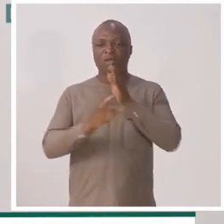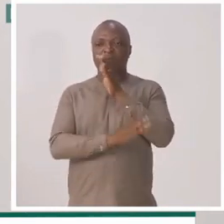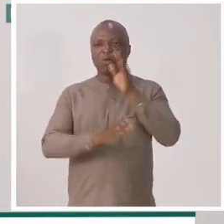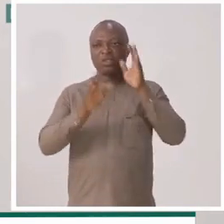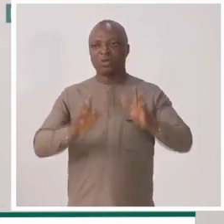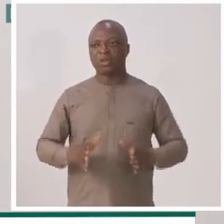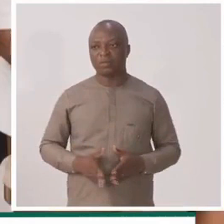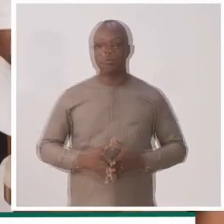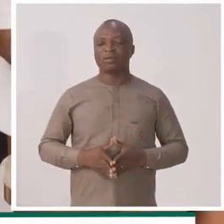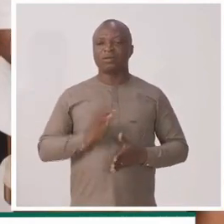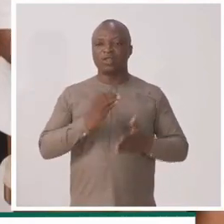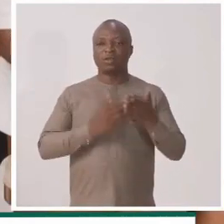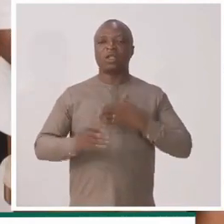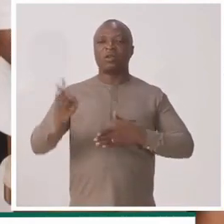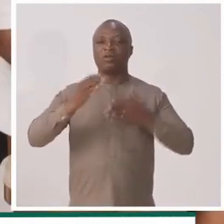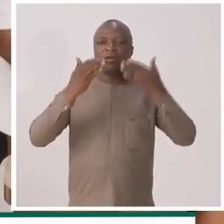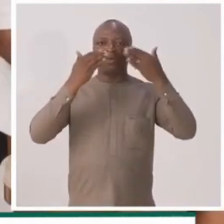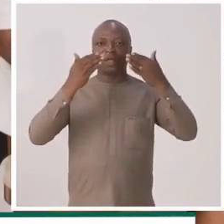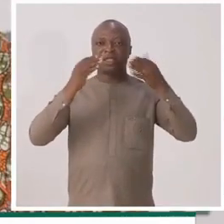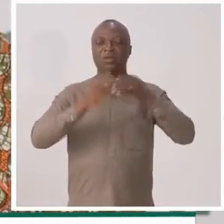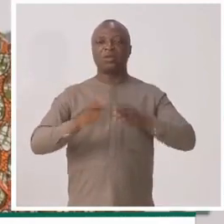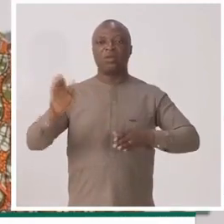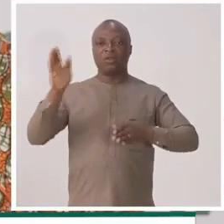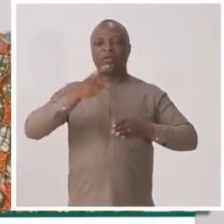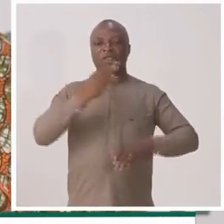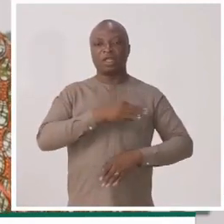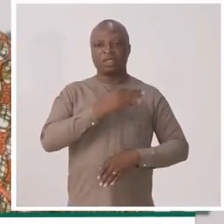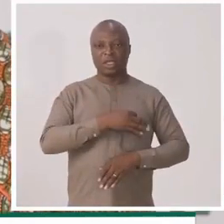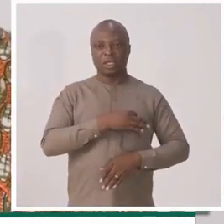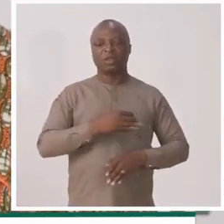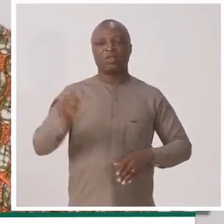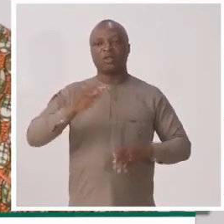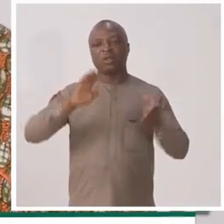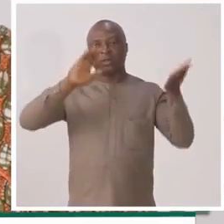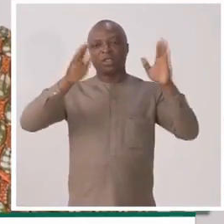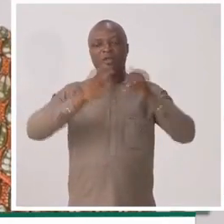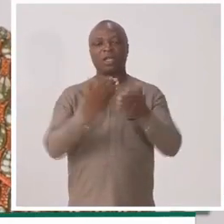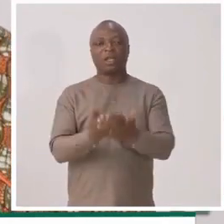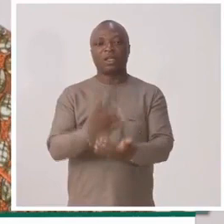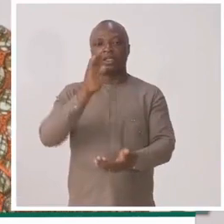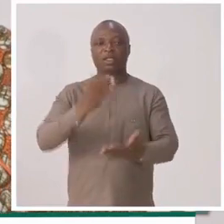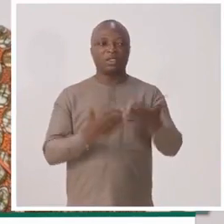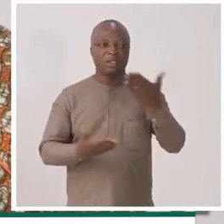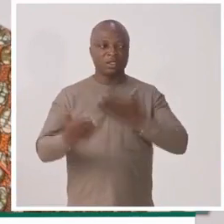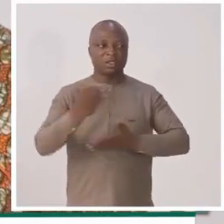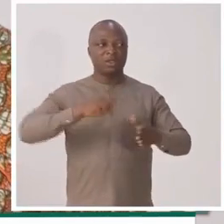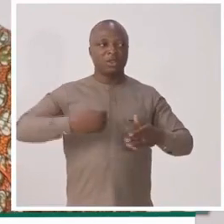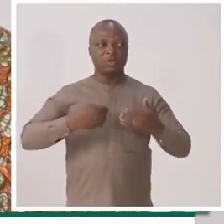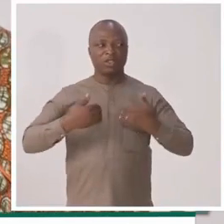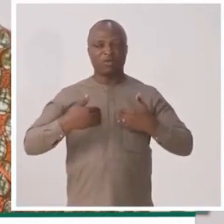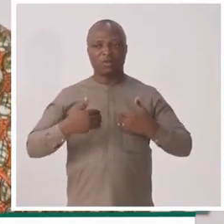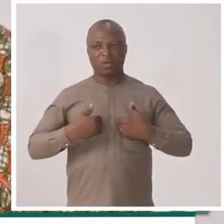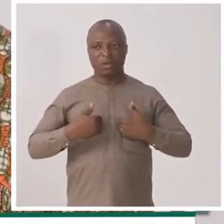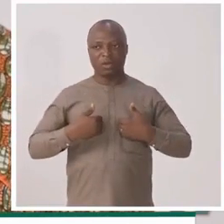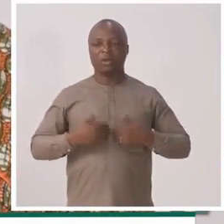de nos concitoyens. Je voudrais vous remercier de votre intérêt, de votre présence, de la richesse des échanges